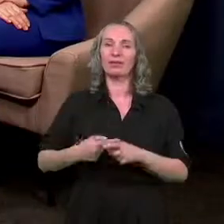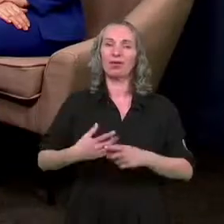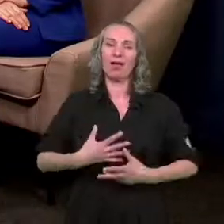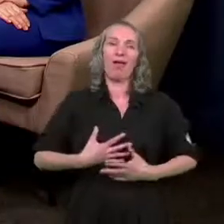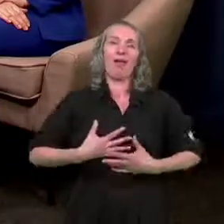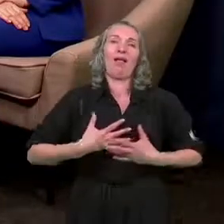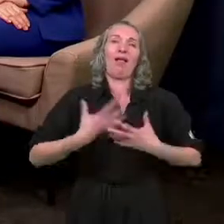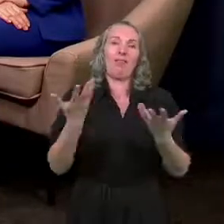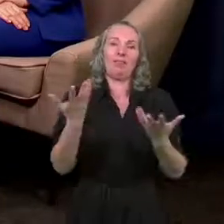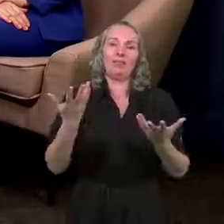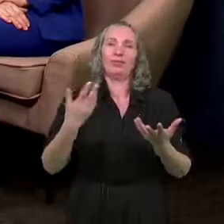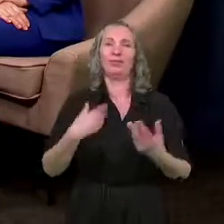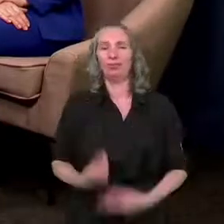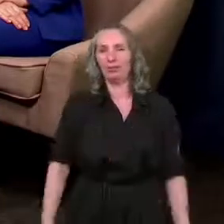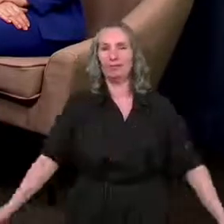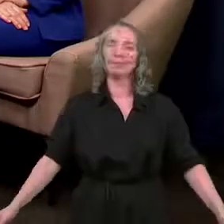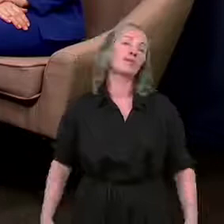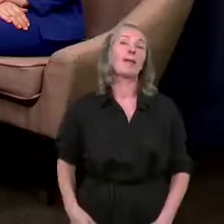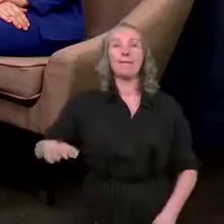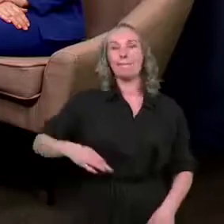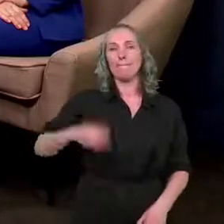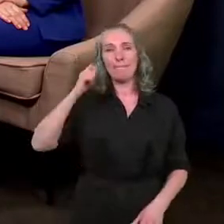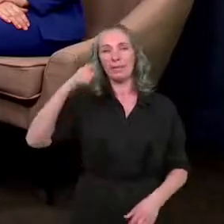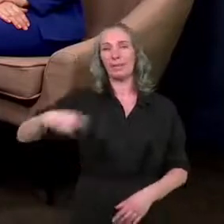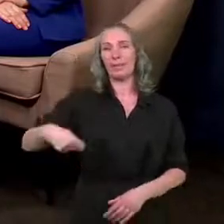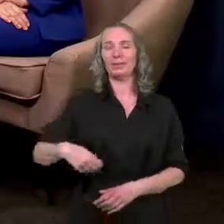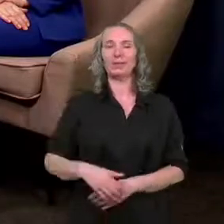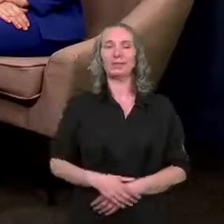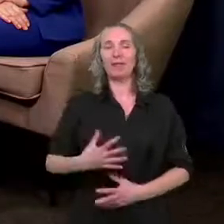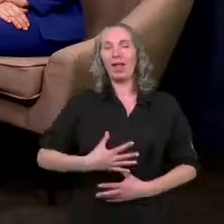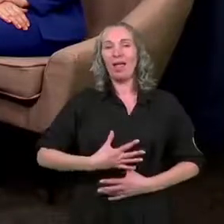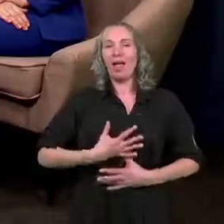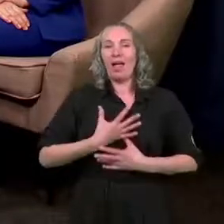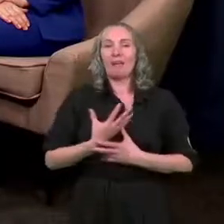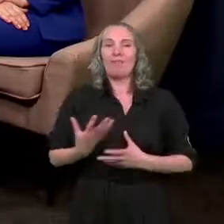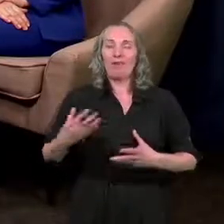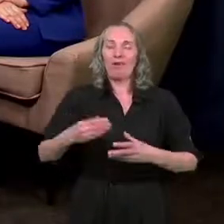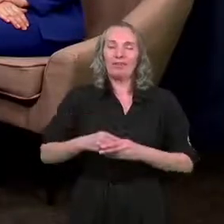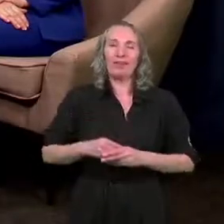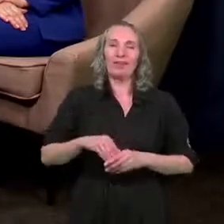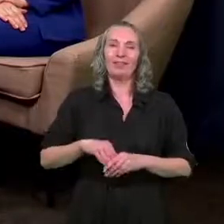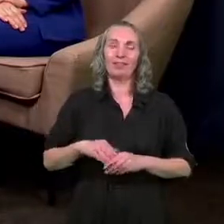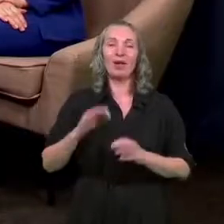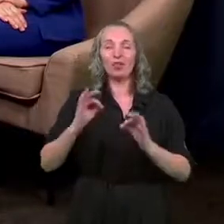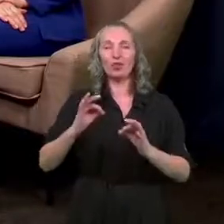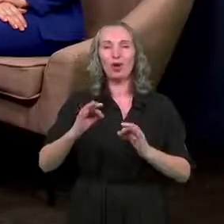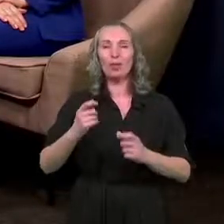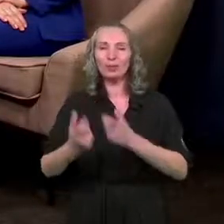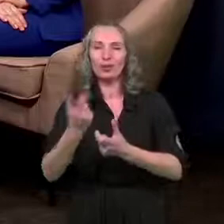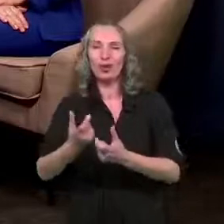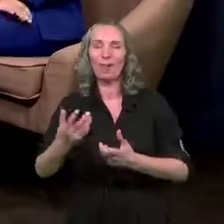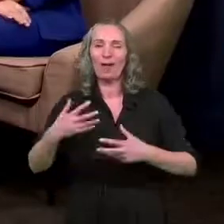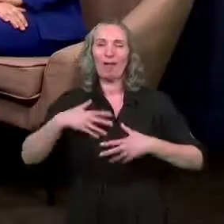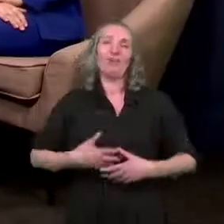emocje dają ust Pani Prezydent. Tak. Emocje nam towarzyszą, bo jak się robi dobre rzeczy, to emocje są